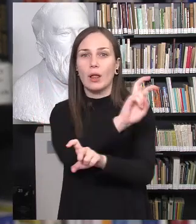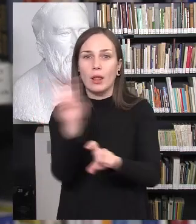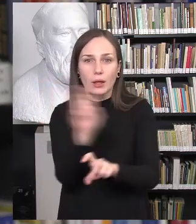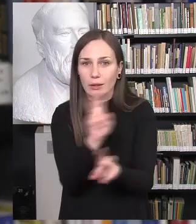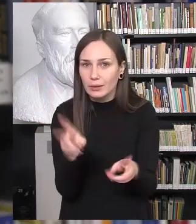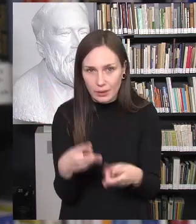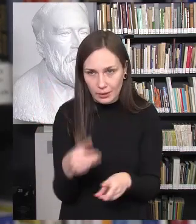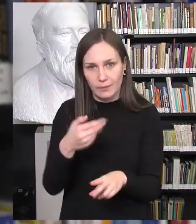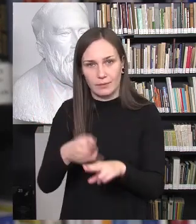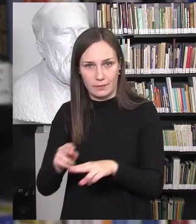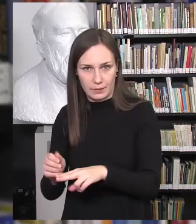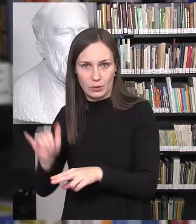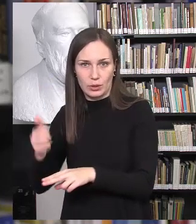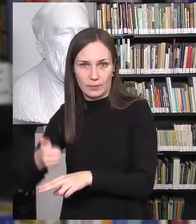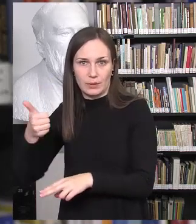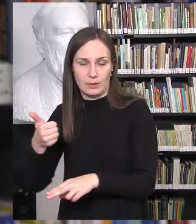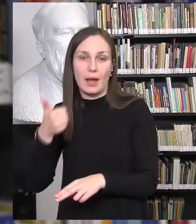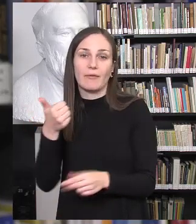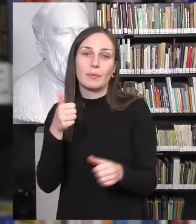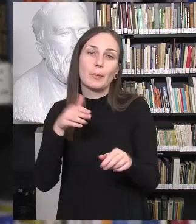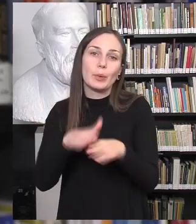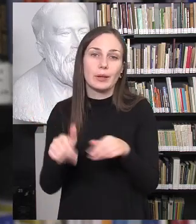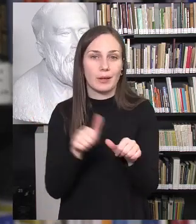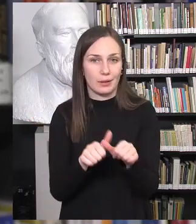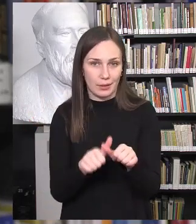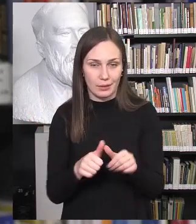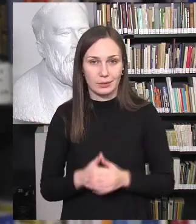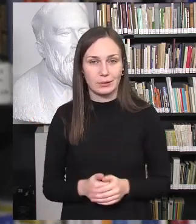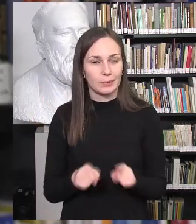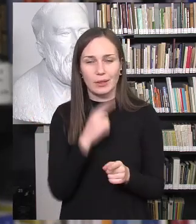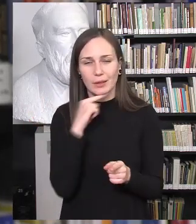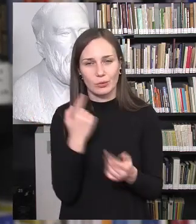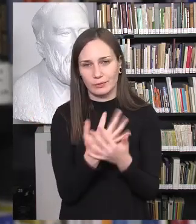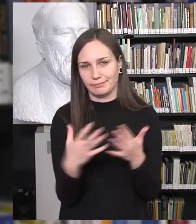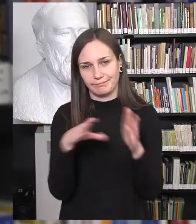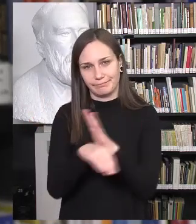dėl to, kad susidarytų tūnas etatas ir daug kitų sudedamųjų.